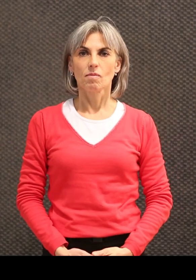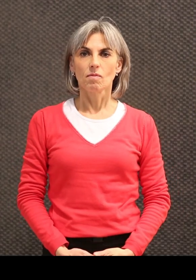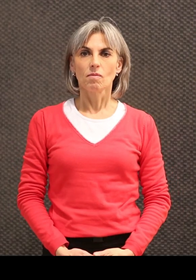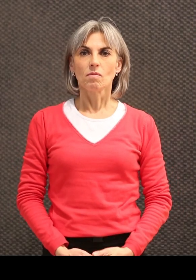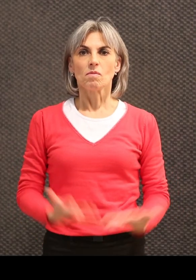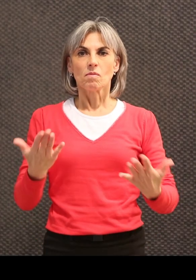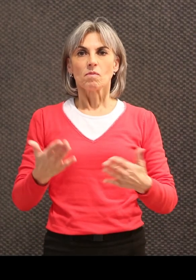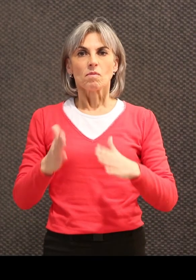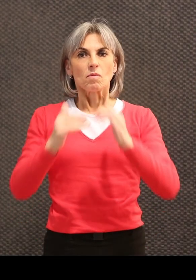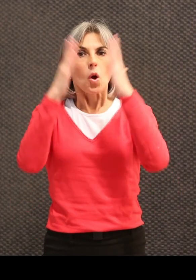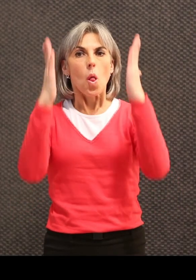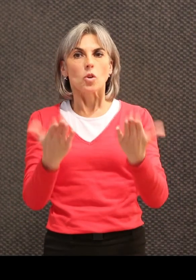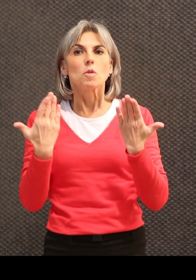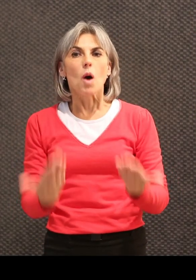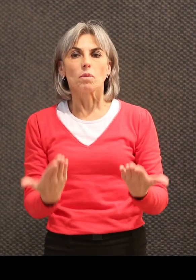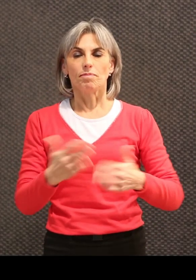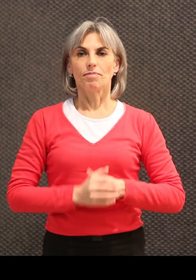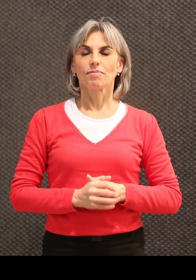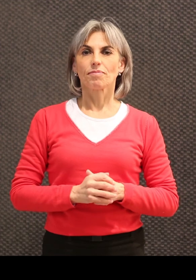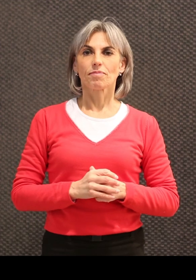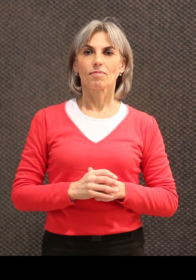Des réponses personnalisées en matière de logement.